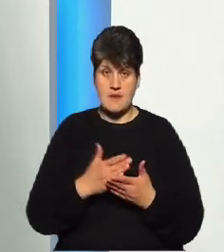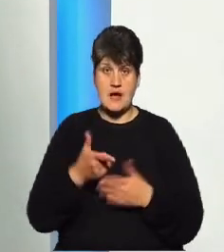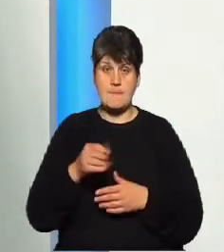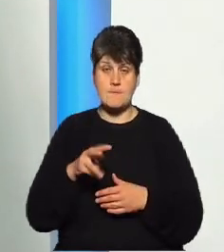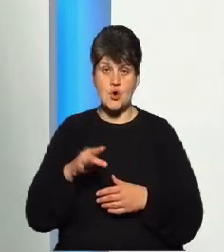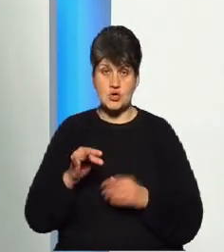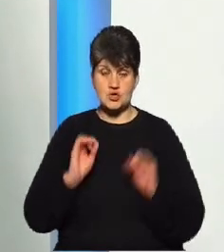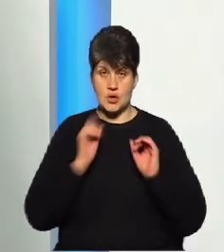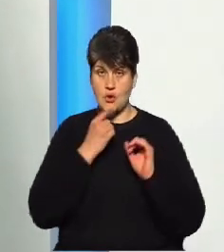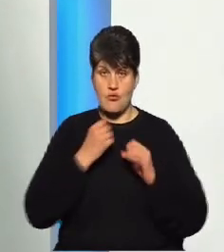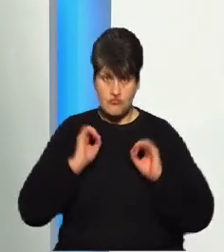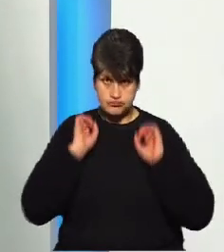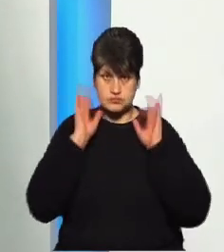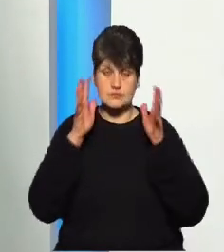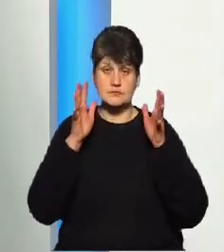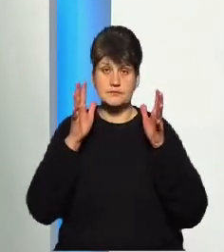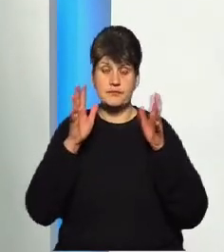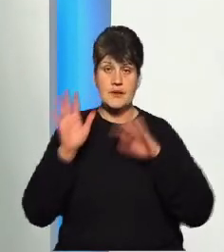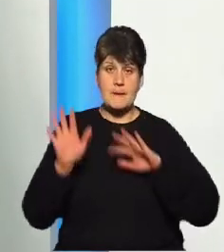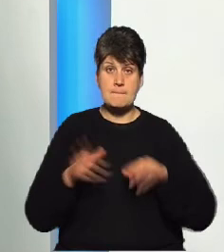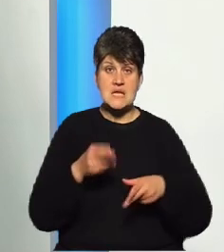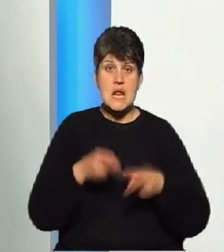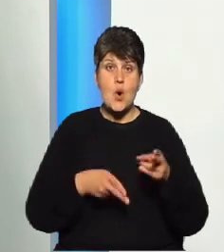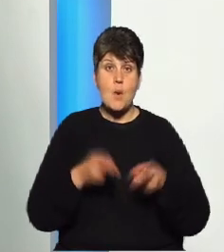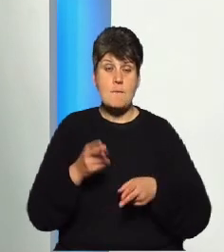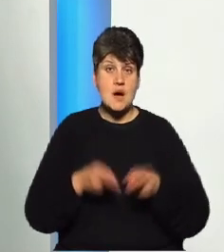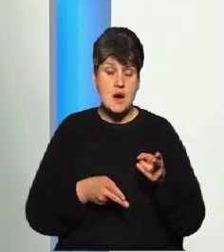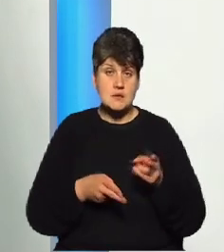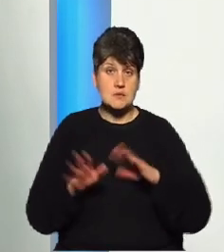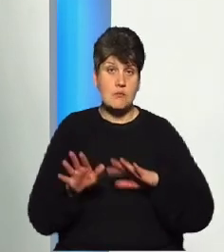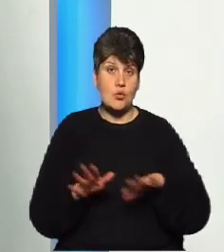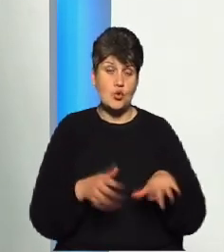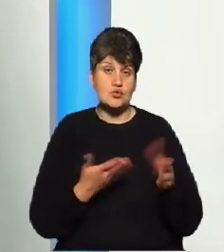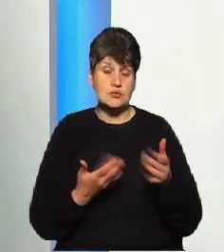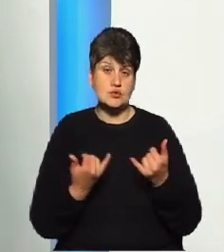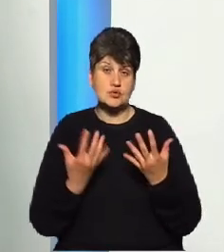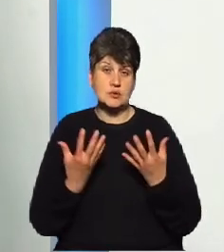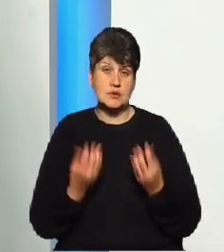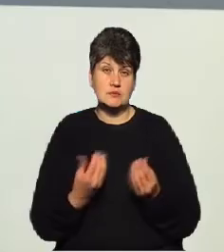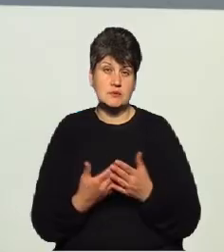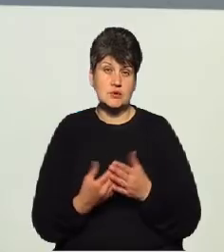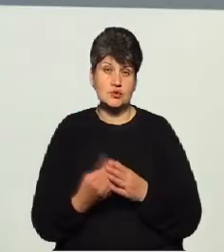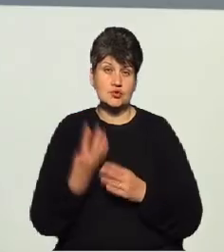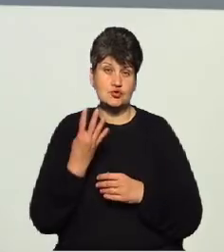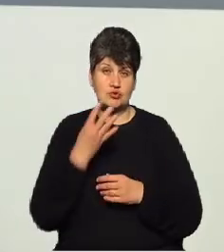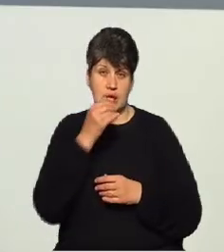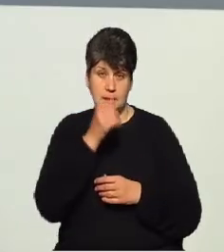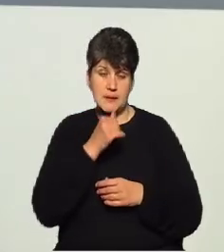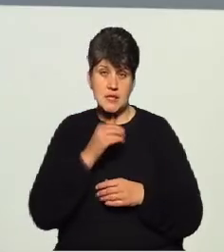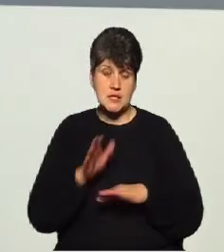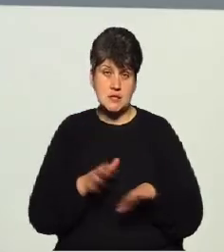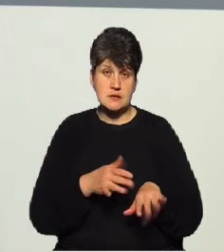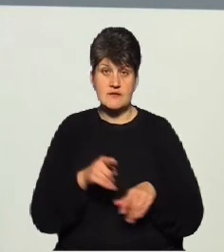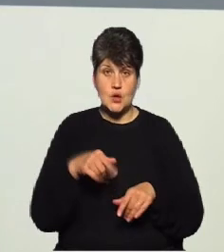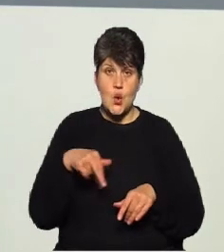І після операції пройшло на сьогоднішній день близько 4 місяців. Він ходить без палички,